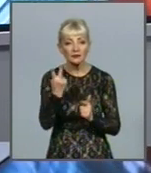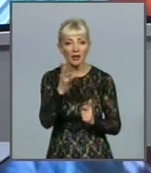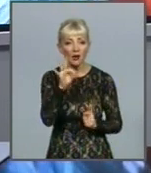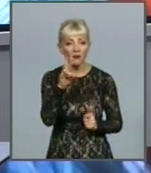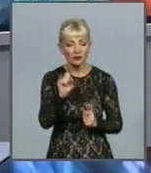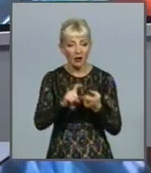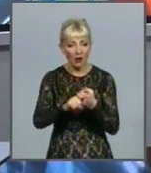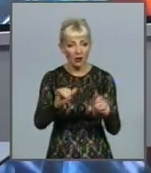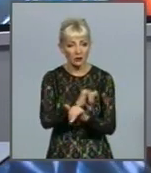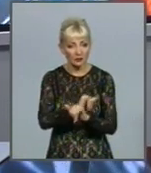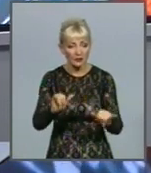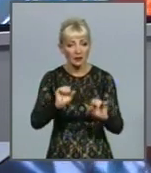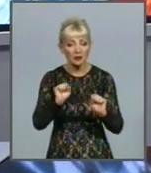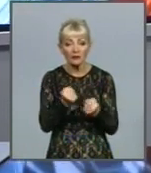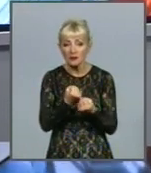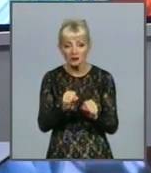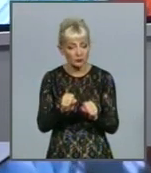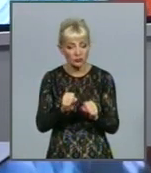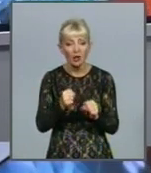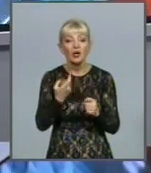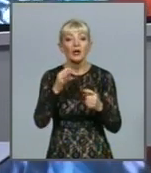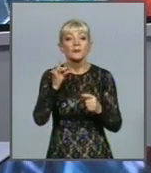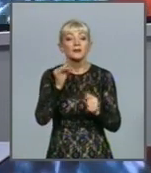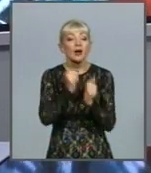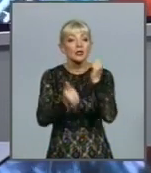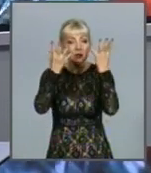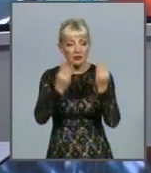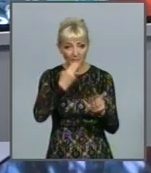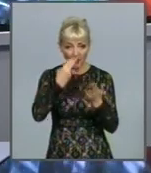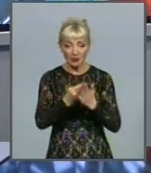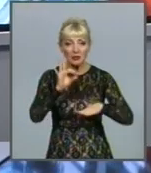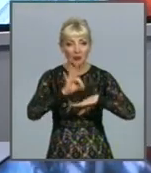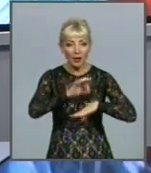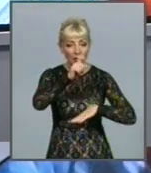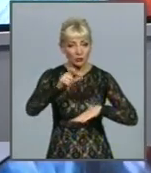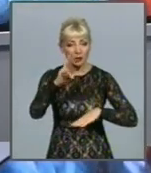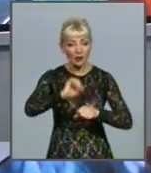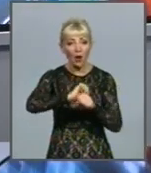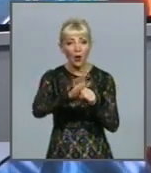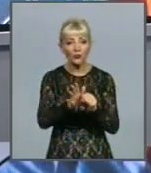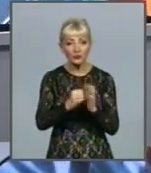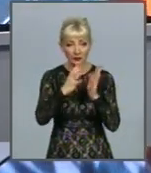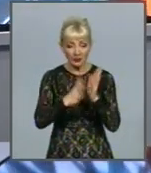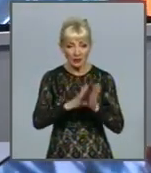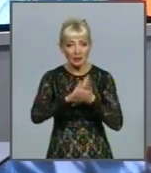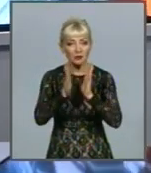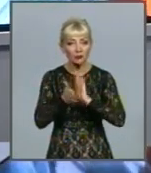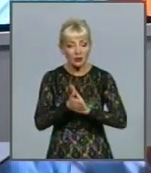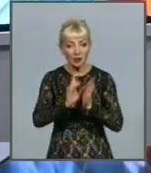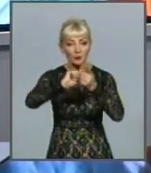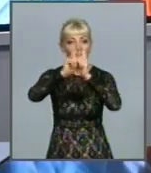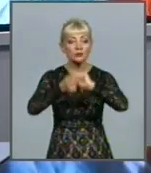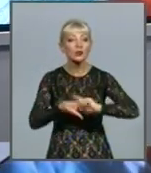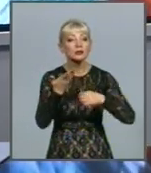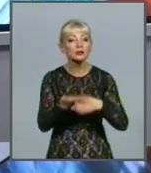коронавірусу, кажуть, неможливо. Мовля, виходячи з щоденних показників захворюваності на COVID-19, ситуація перетворюється